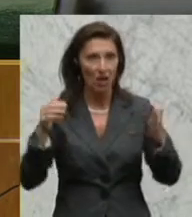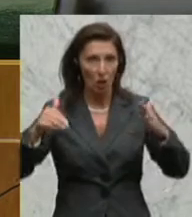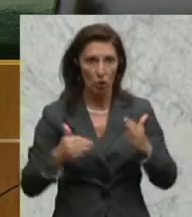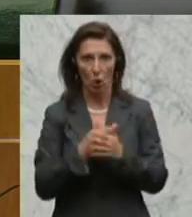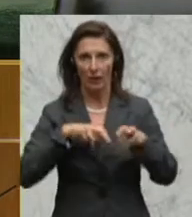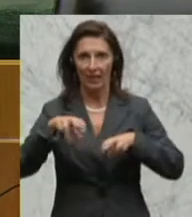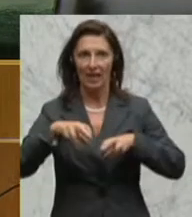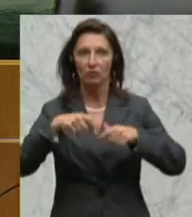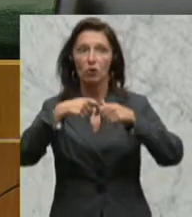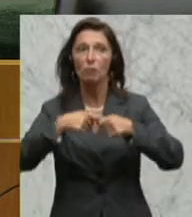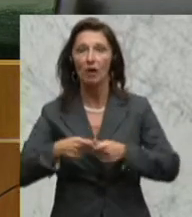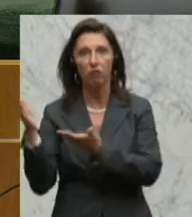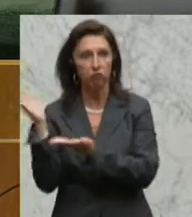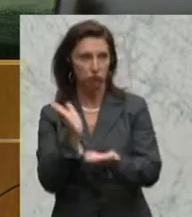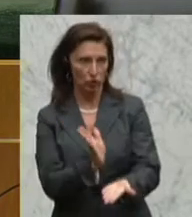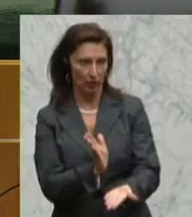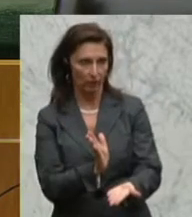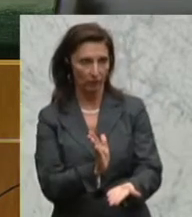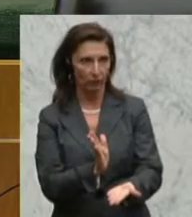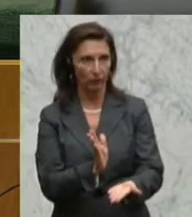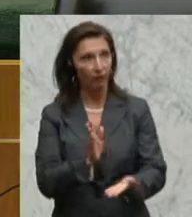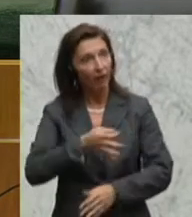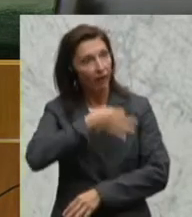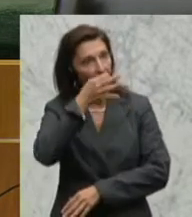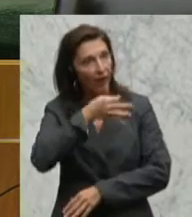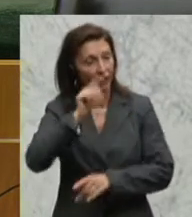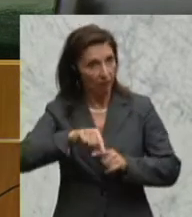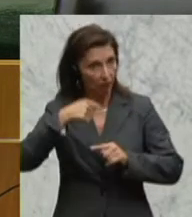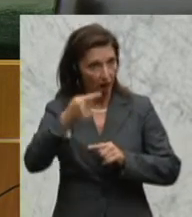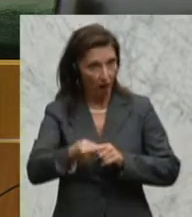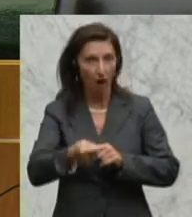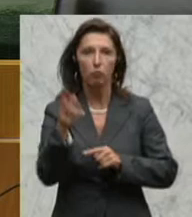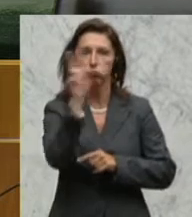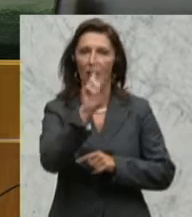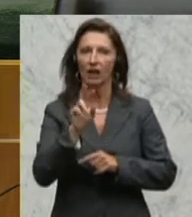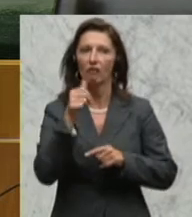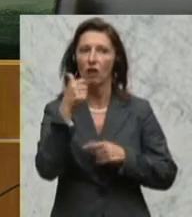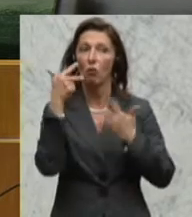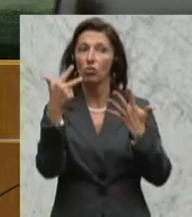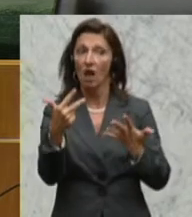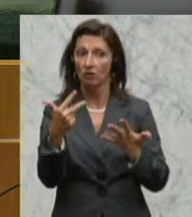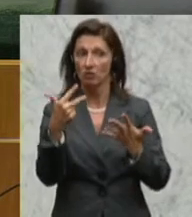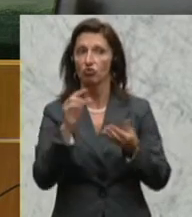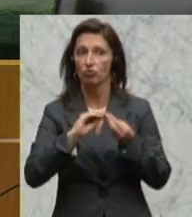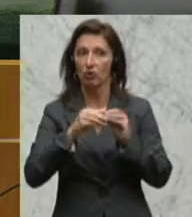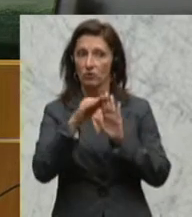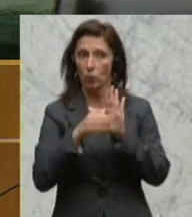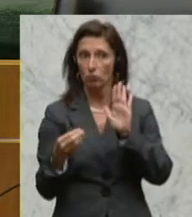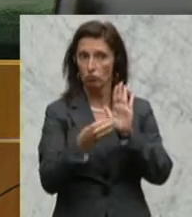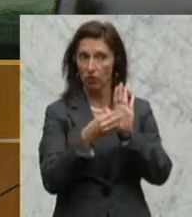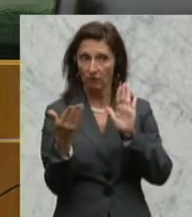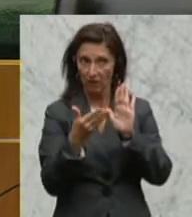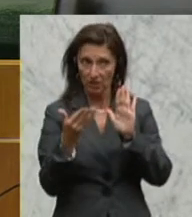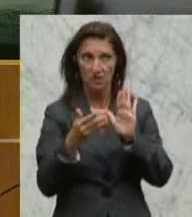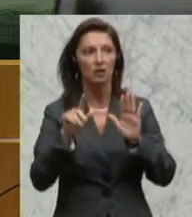Regierungsmitglieder. Im Anschluss an diese Erklärung wird im Sinne des § 81 der Geschäftsordnung entsprechend